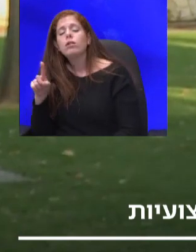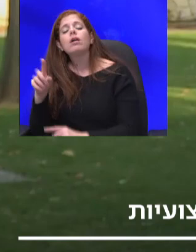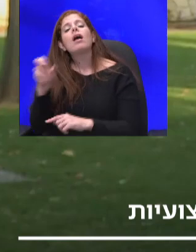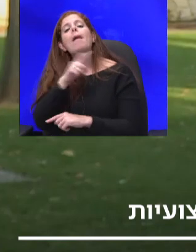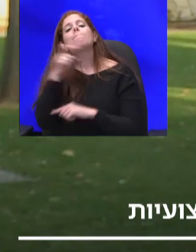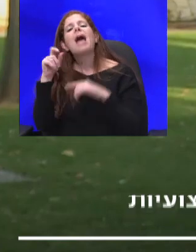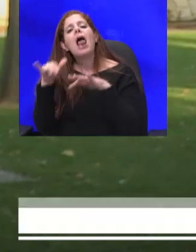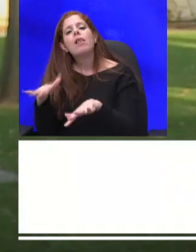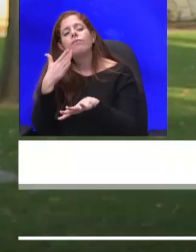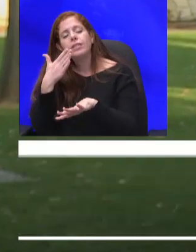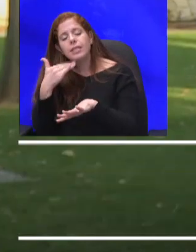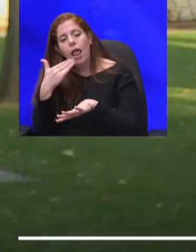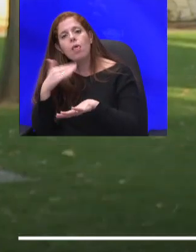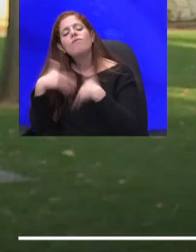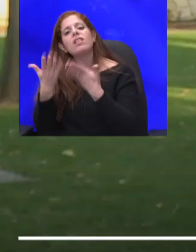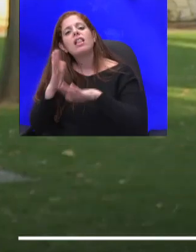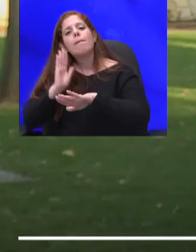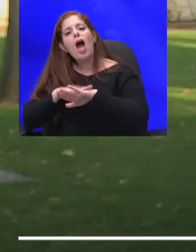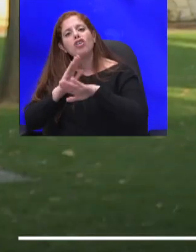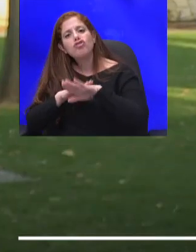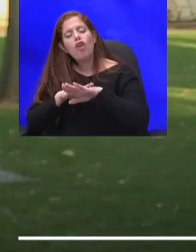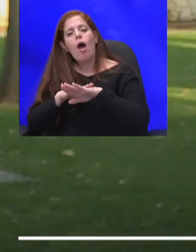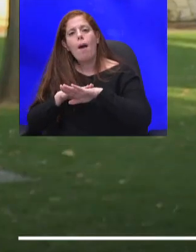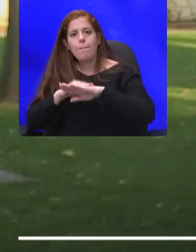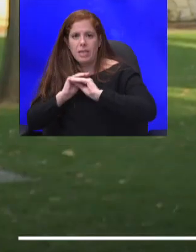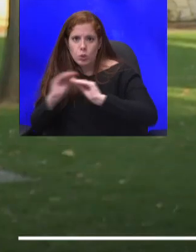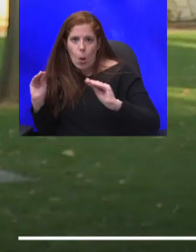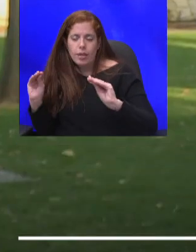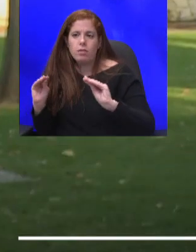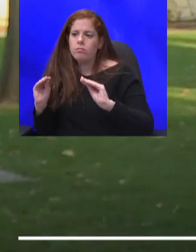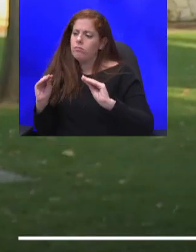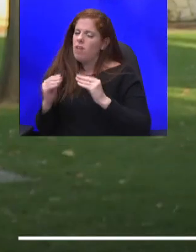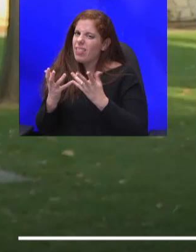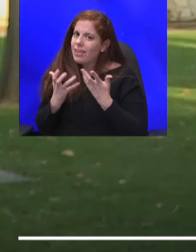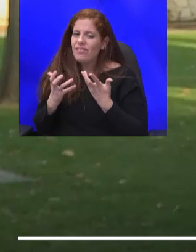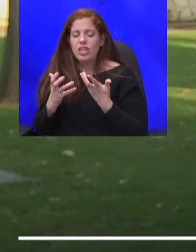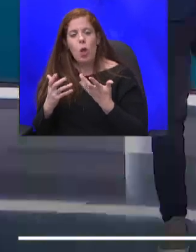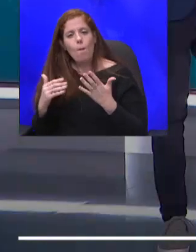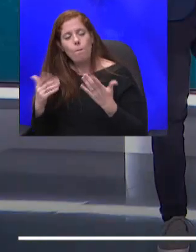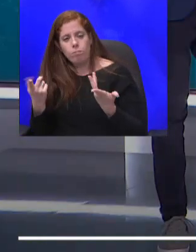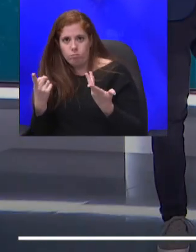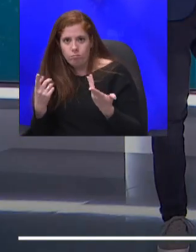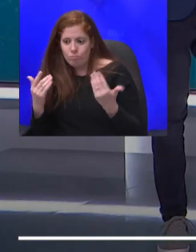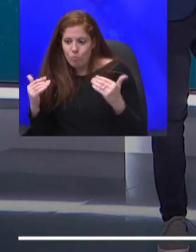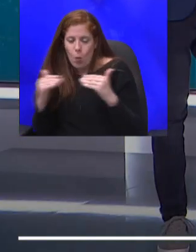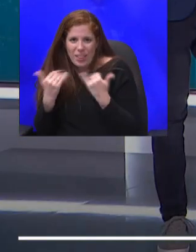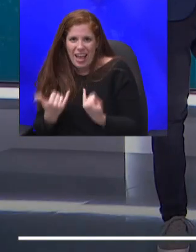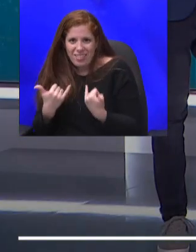מקצועית, הכשרה אטרקטיבית, מודרנית, שתוכל לשלוון בחזרה בשוק התעסוקה, אבל לא בלוטק.